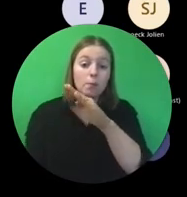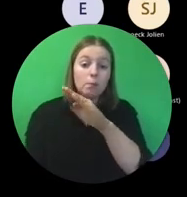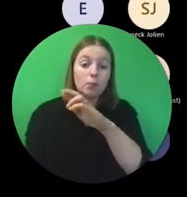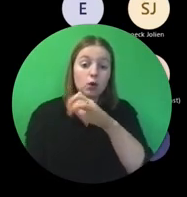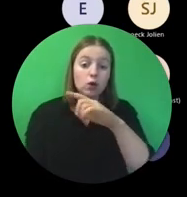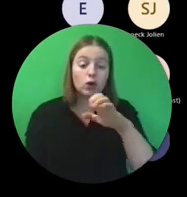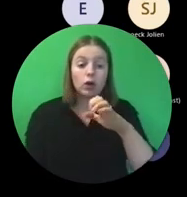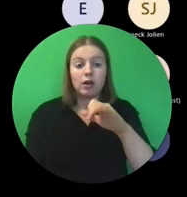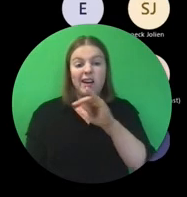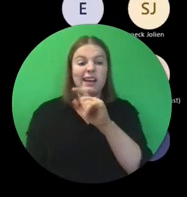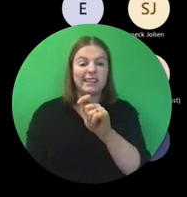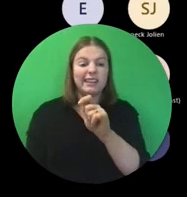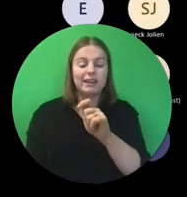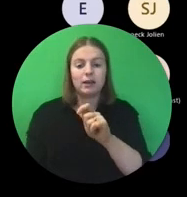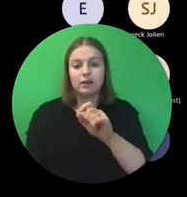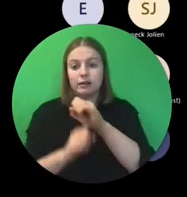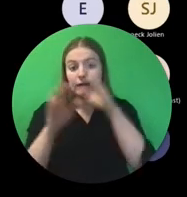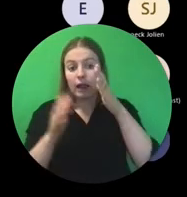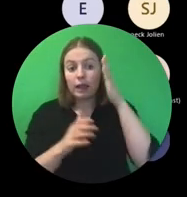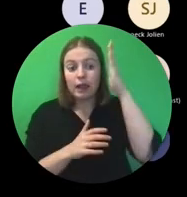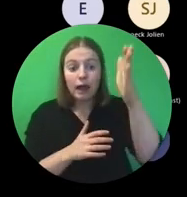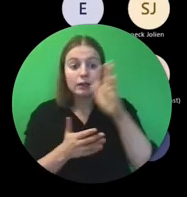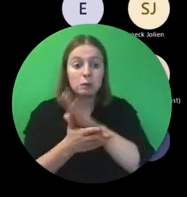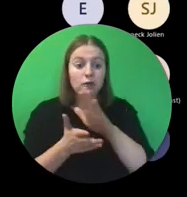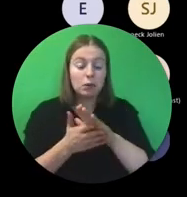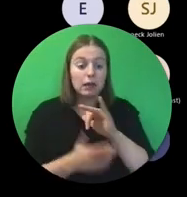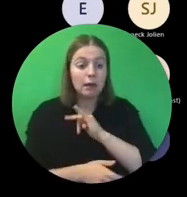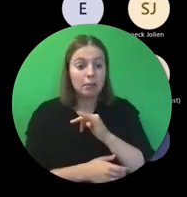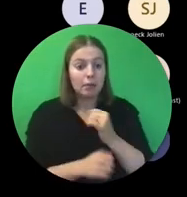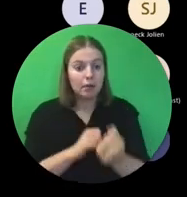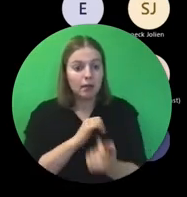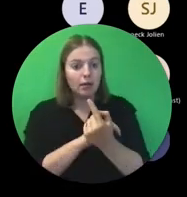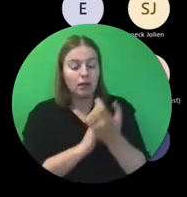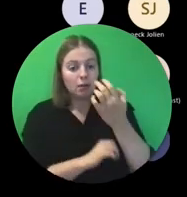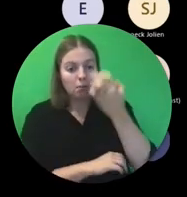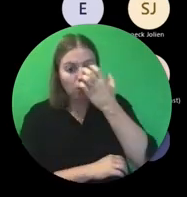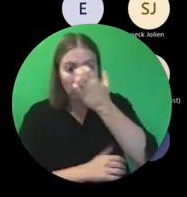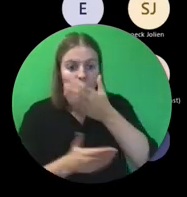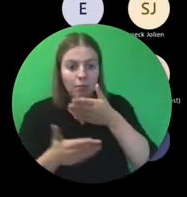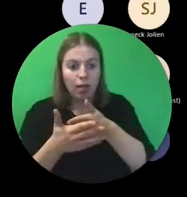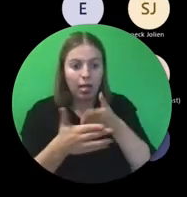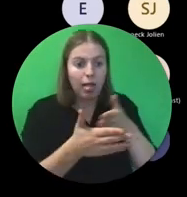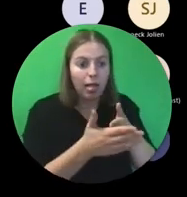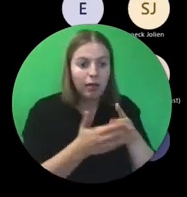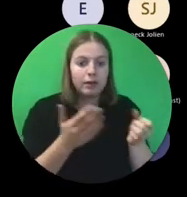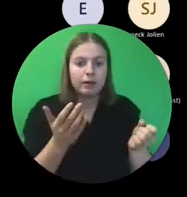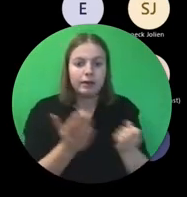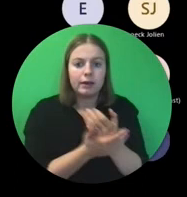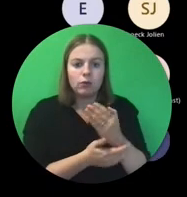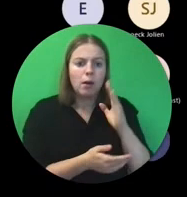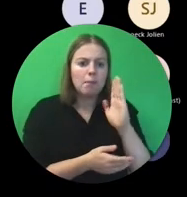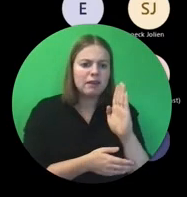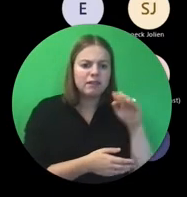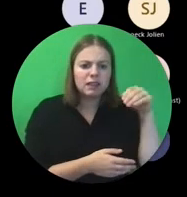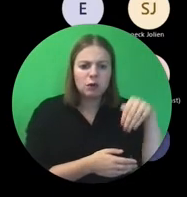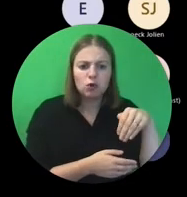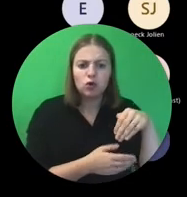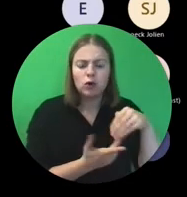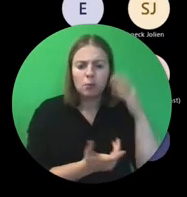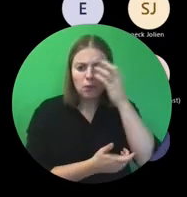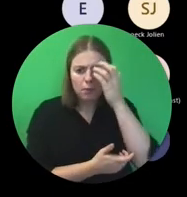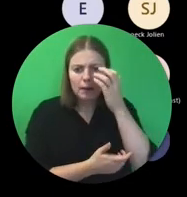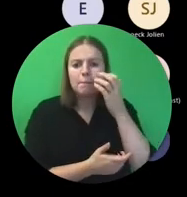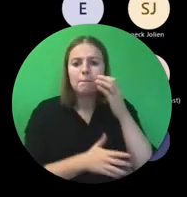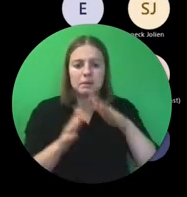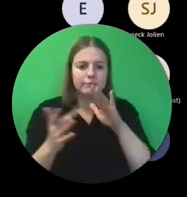er in een later stadium problemen zijn met bijvoorbeeld de nieuwe beneficiary module, dan zou het kunnen dat